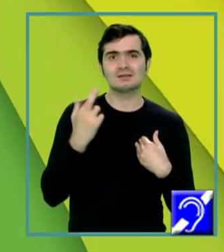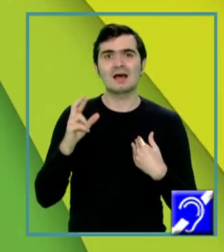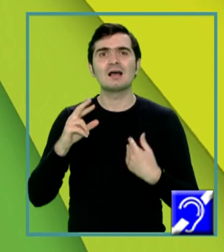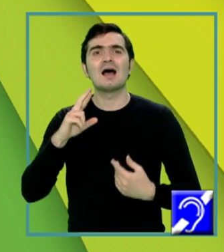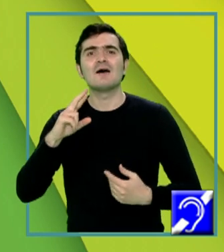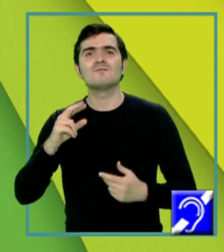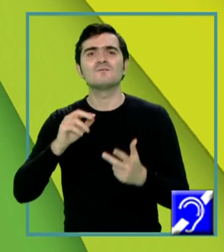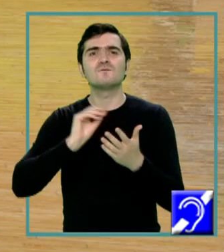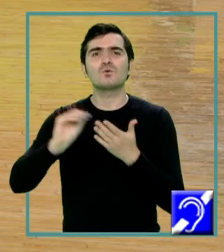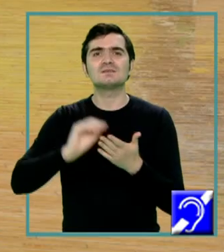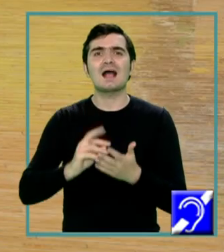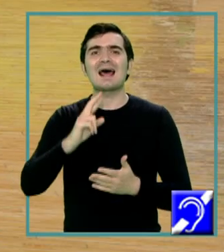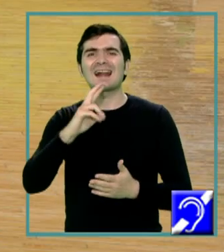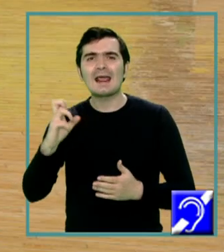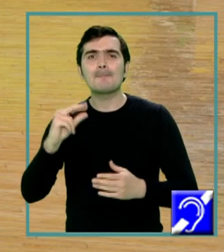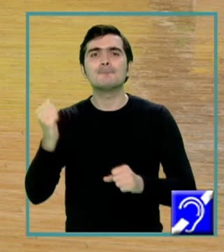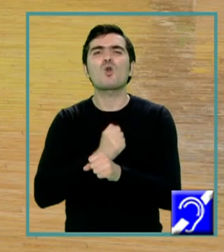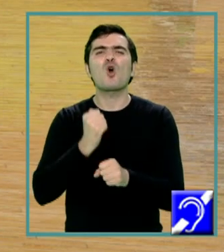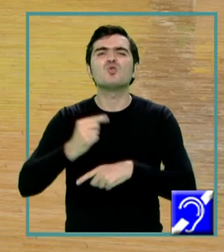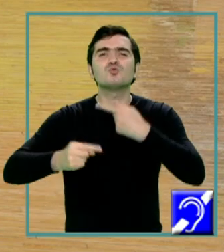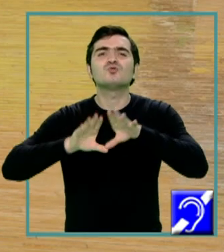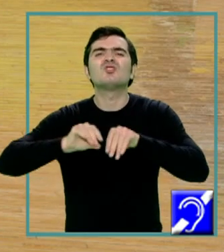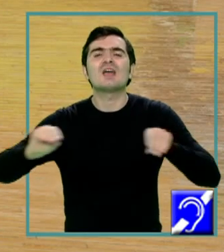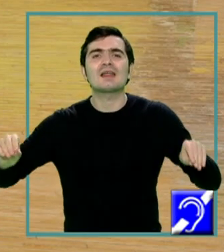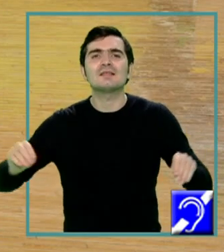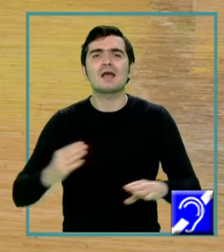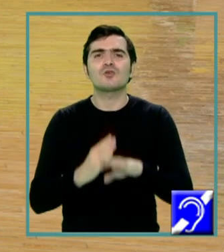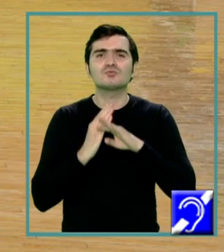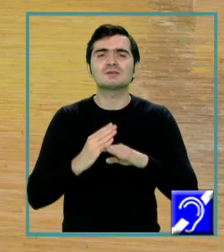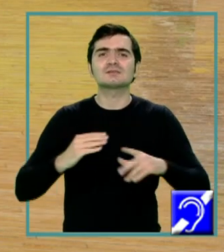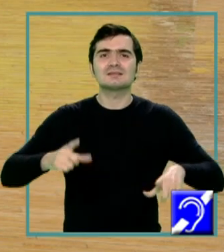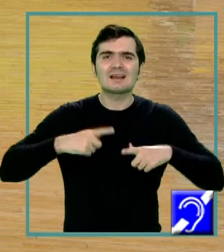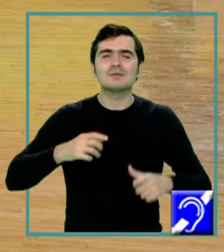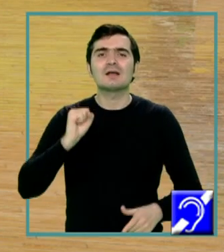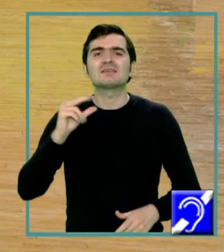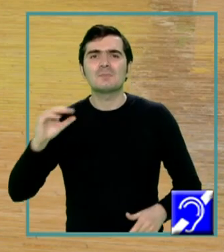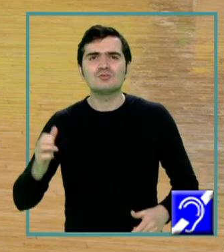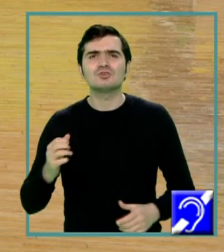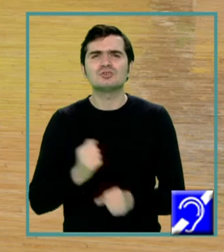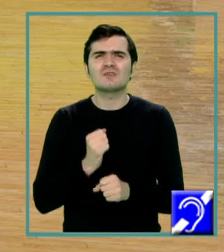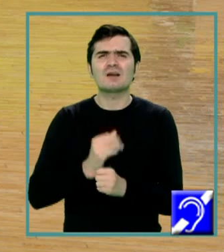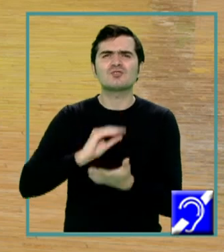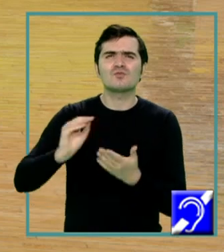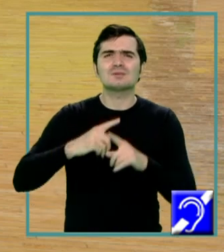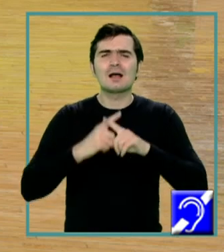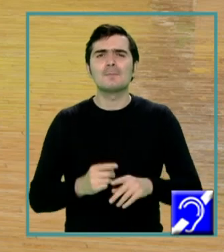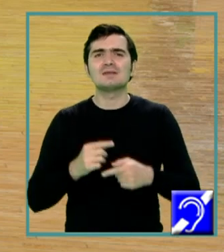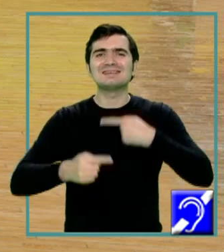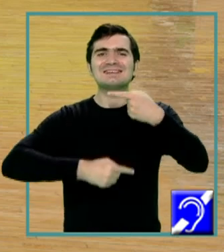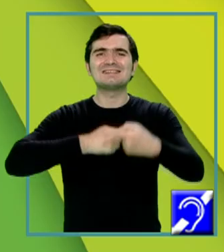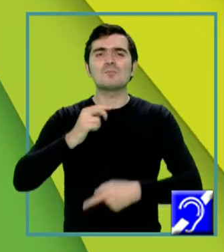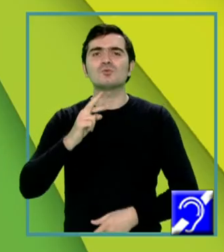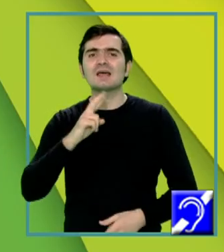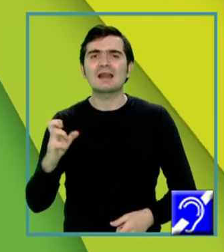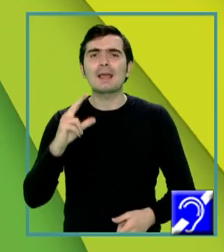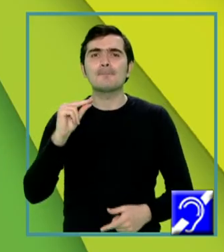noastră ca specie. Funcția de reproducere este realizată de sistemul reproducător, care, atât